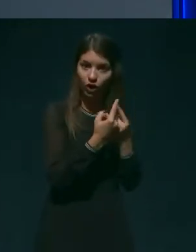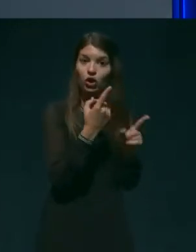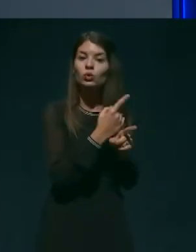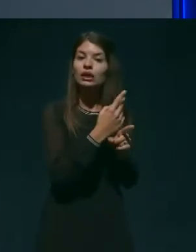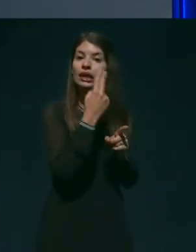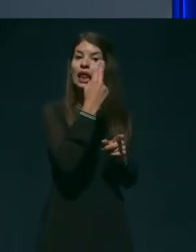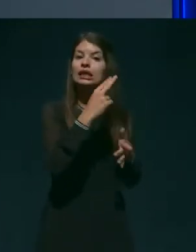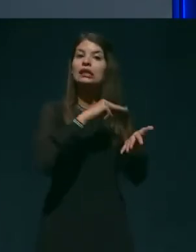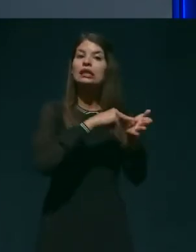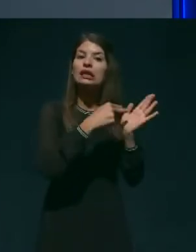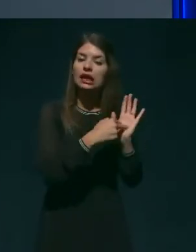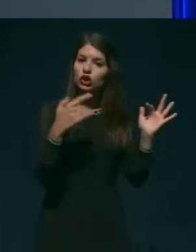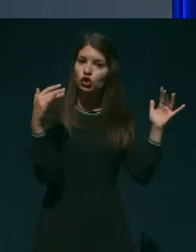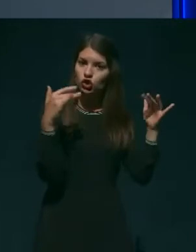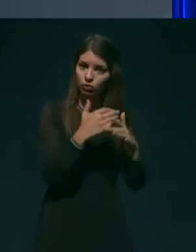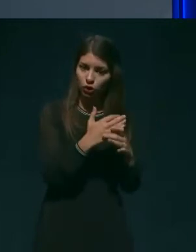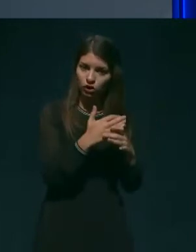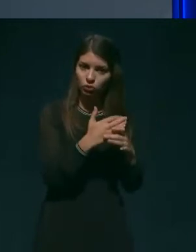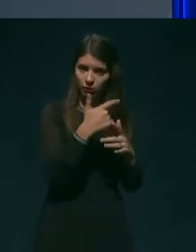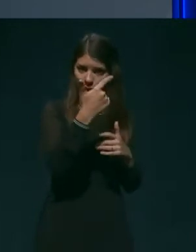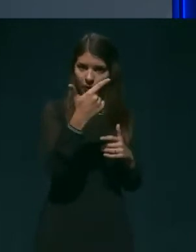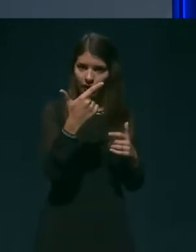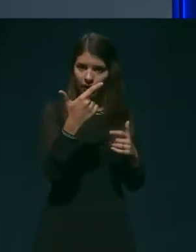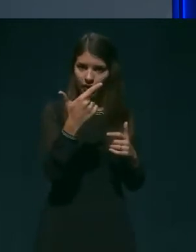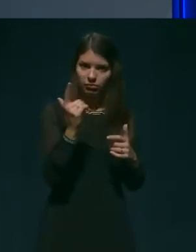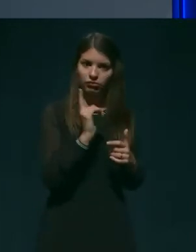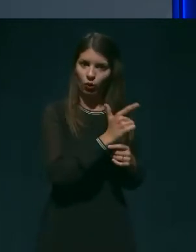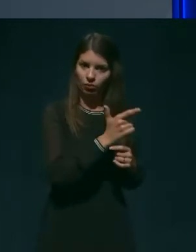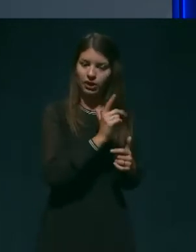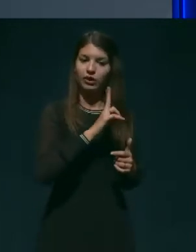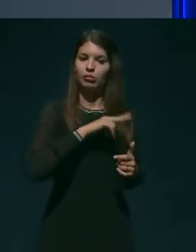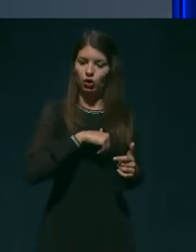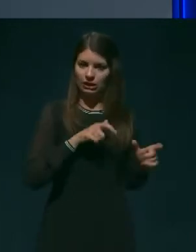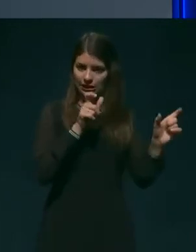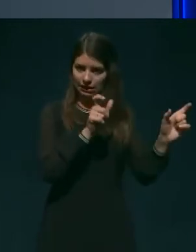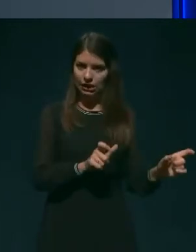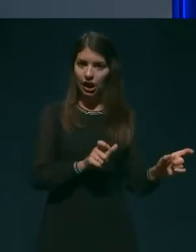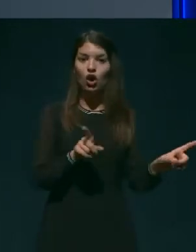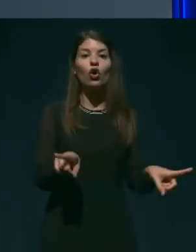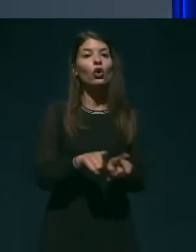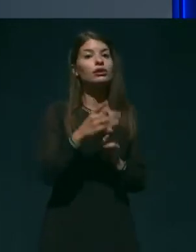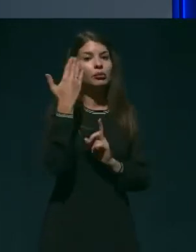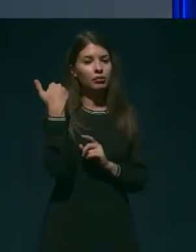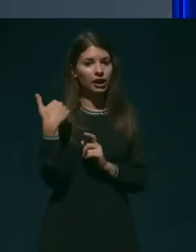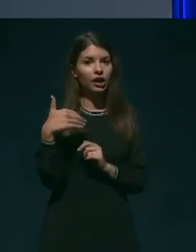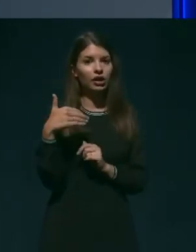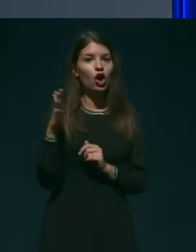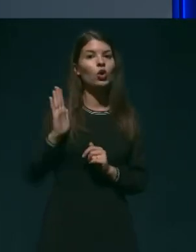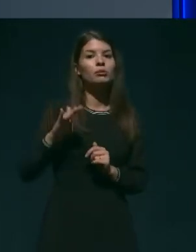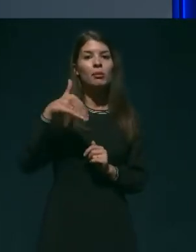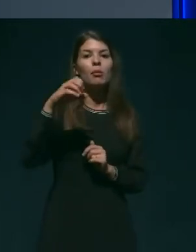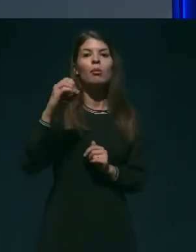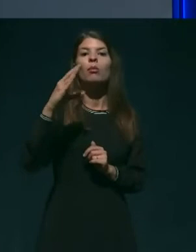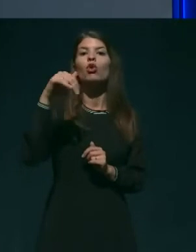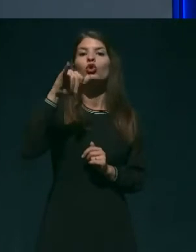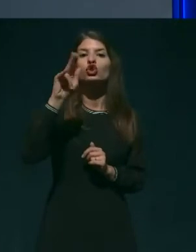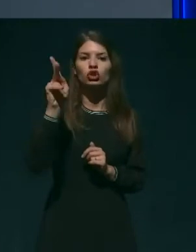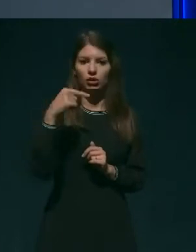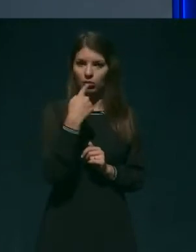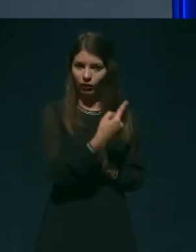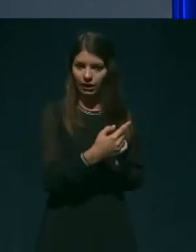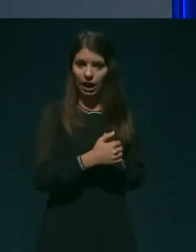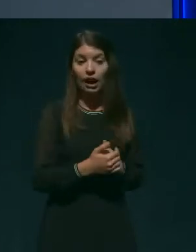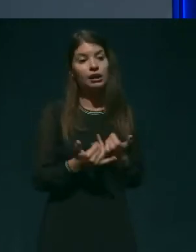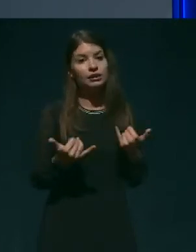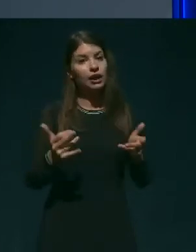sporazumu med policijami je pravkar govorila naša gostja in pričakujemo, da se bo pojavil še kak